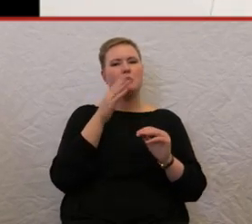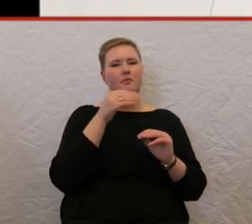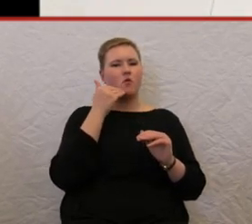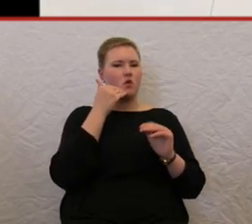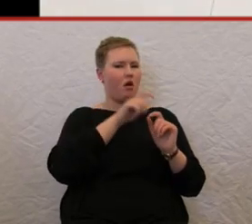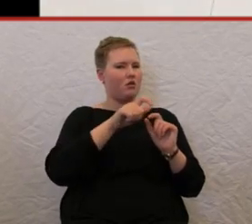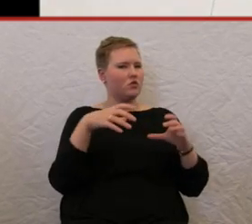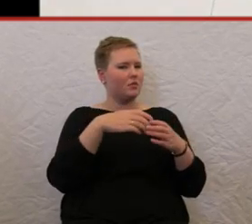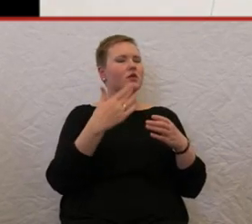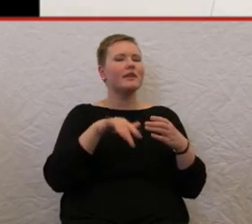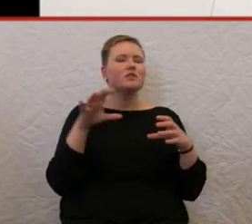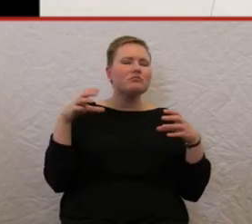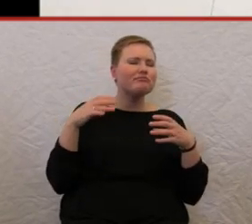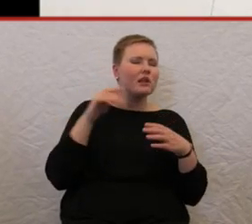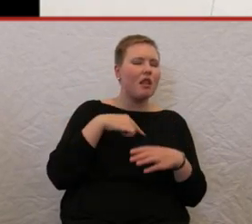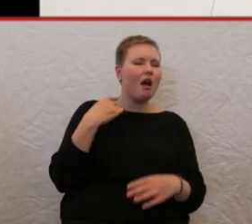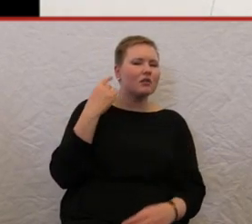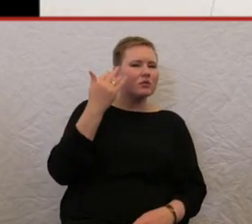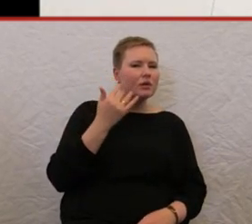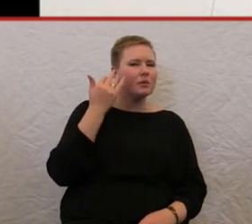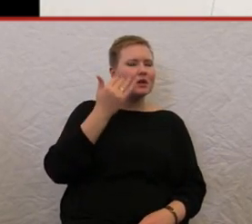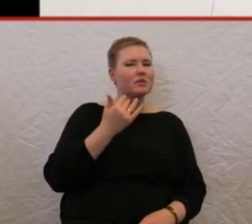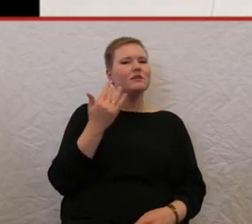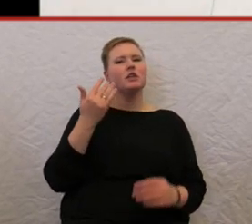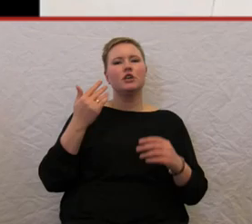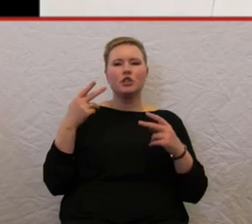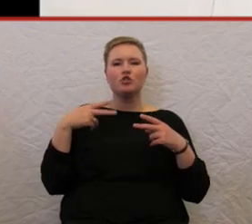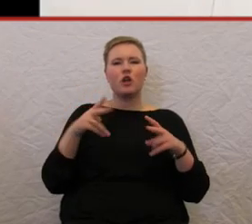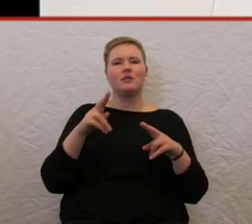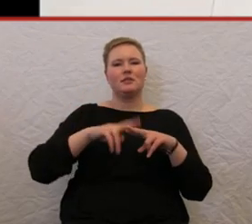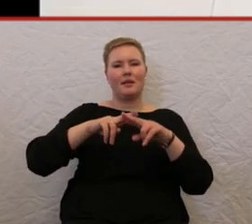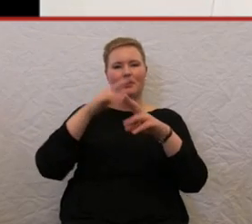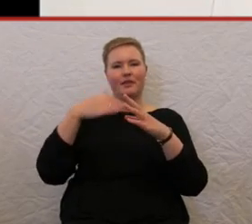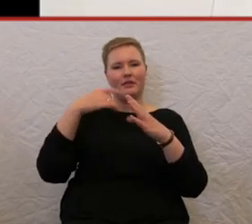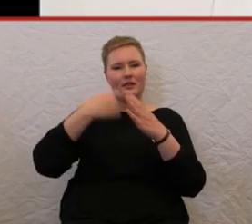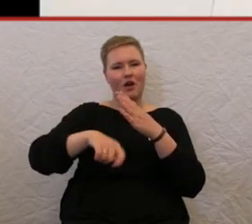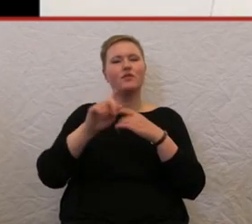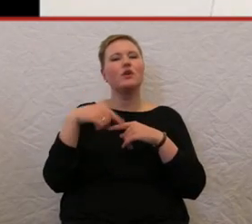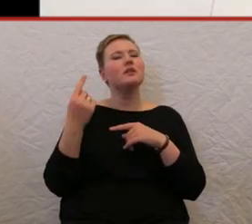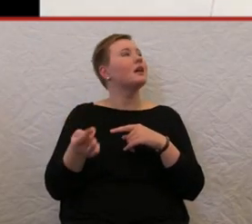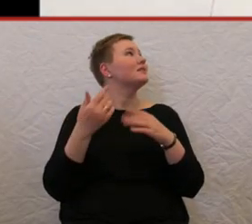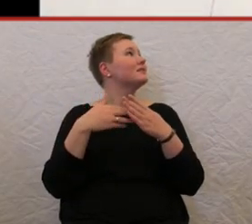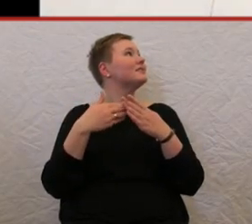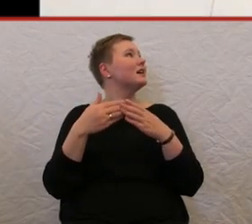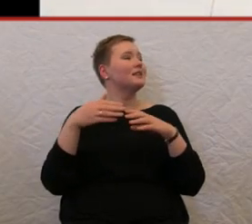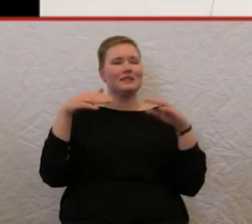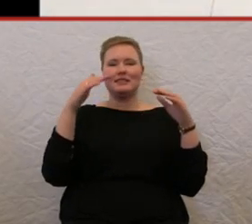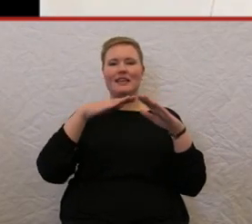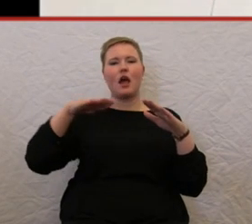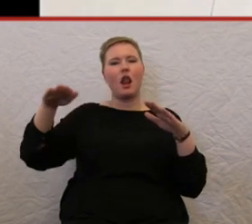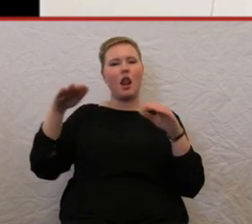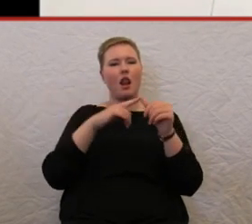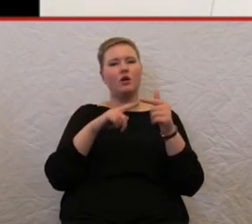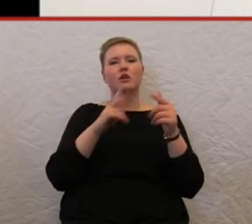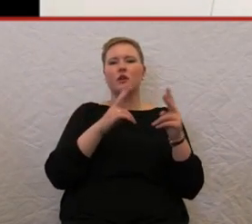überlegt, wie müsste diese Rampe gebaut sein. Wir haben so Straßenplatten gekauft, wo wir dann von diesen Dachziegeln und normalen